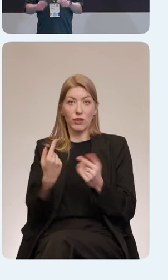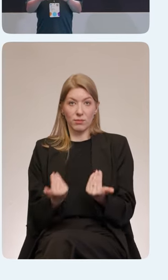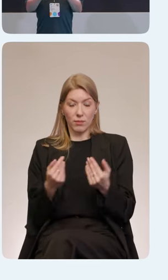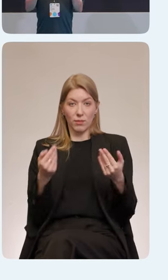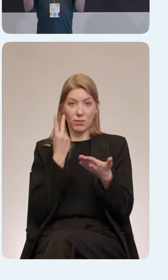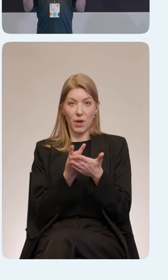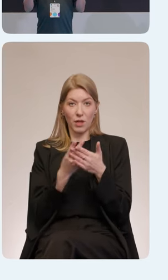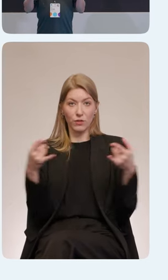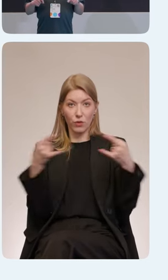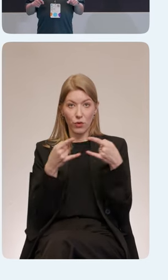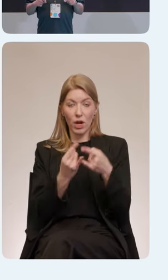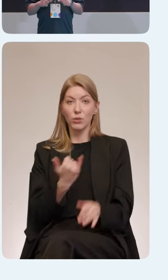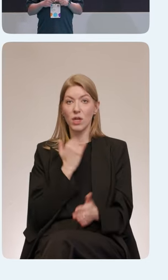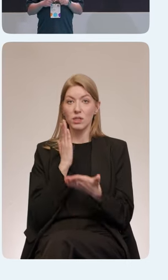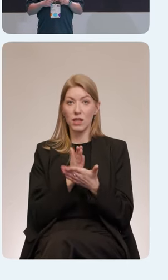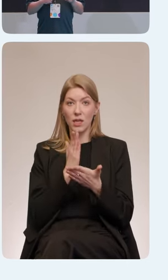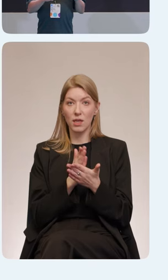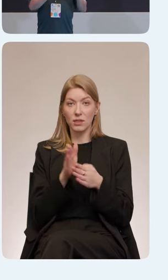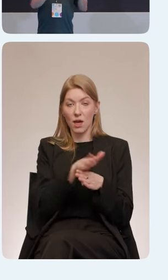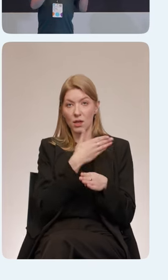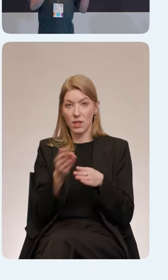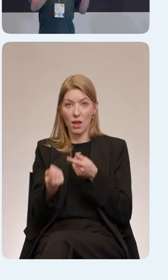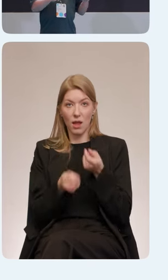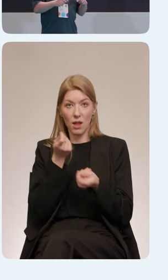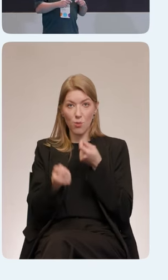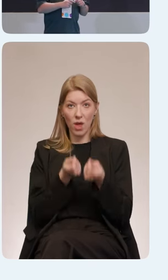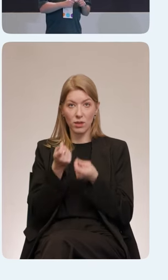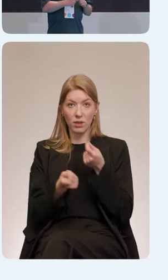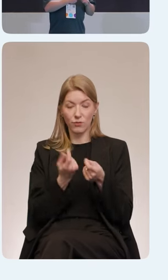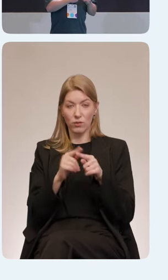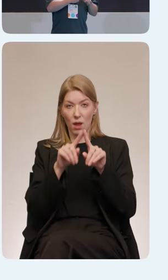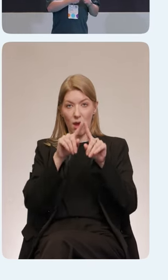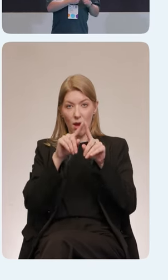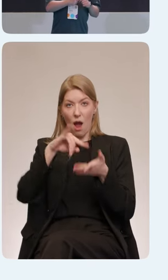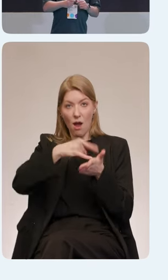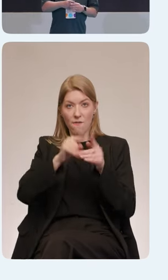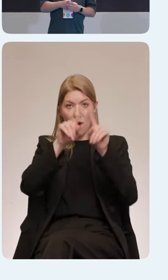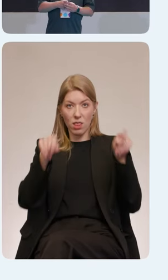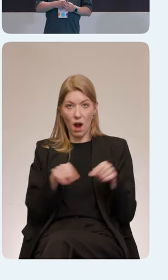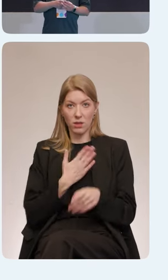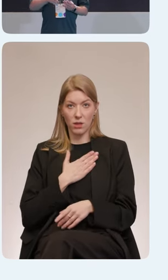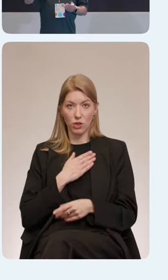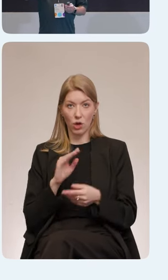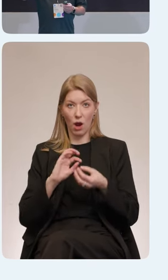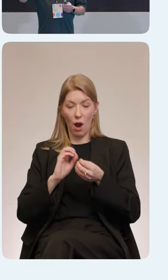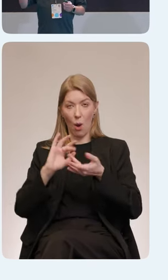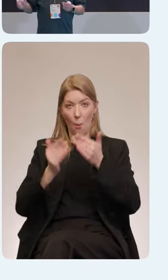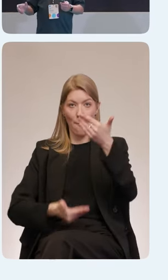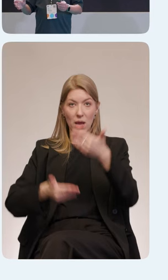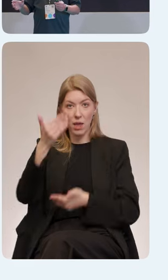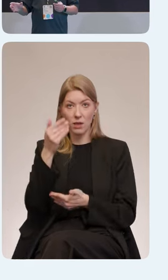у нас есть выбранные элементы, телеловые квадраты на наших макетах, и справа от макета